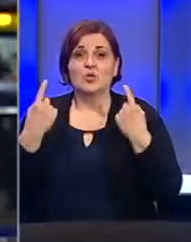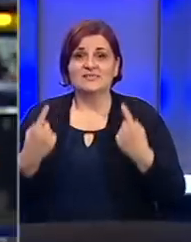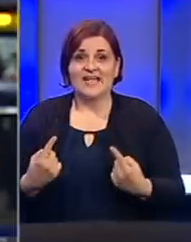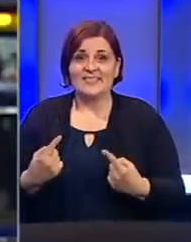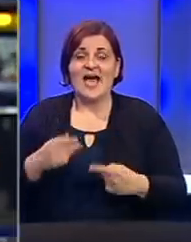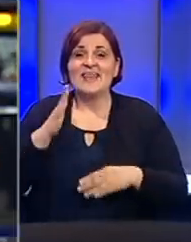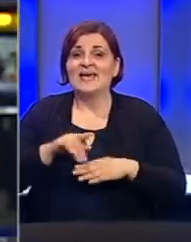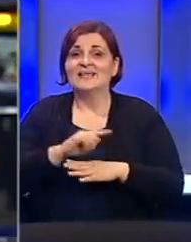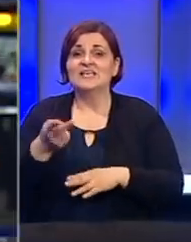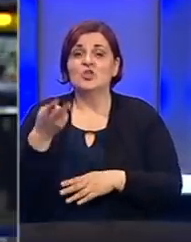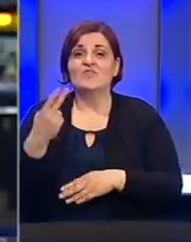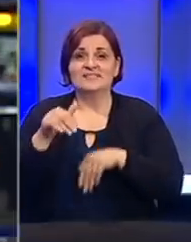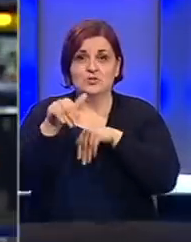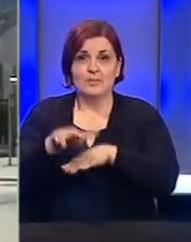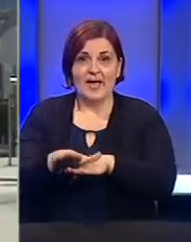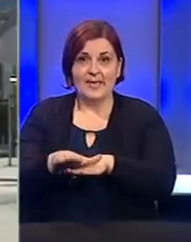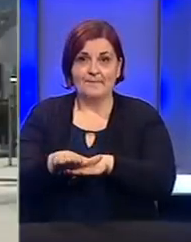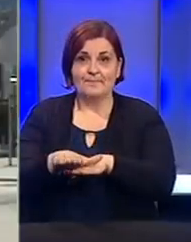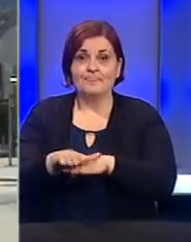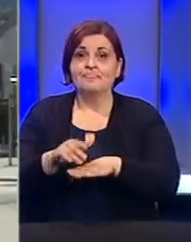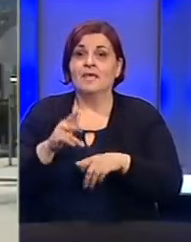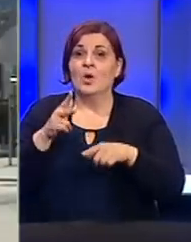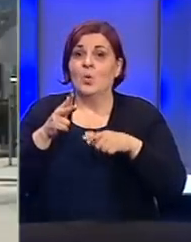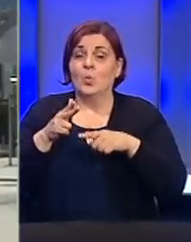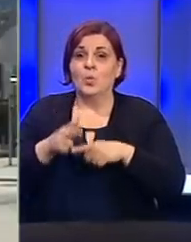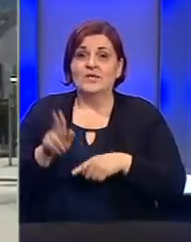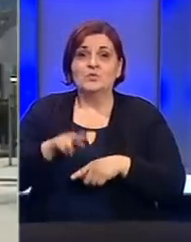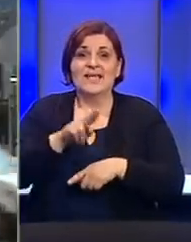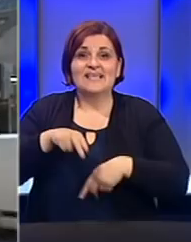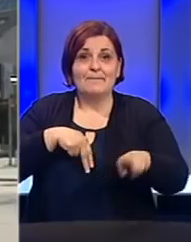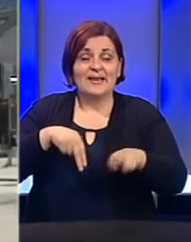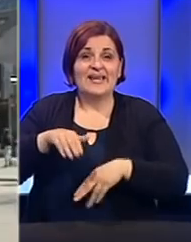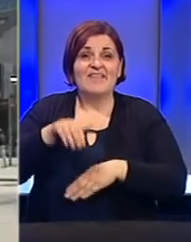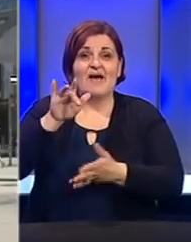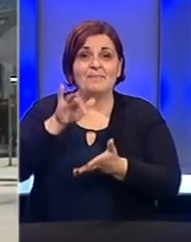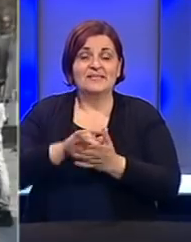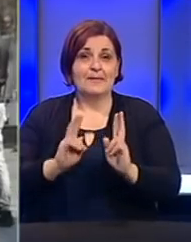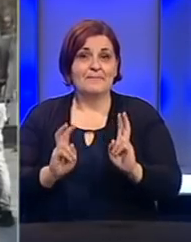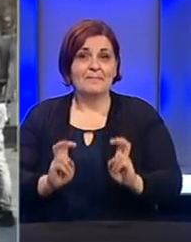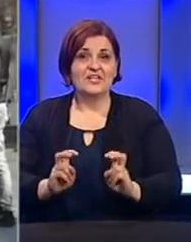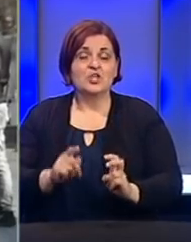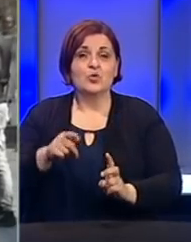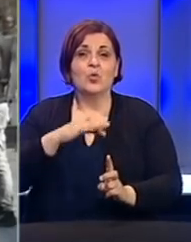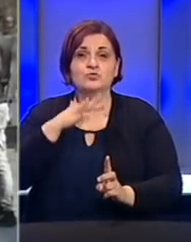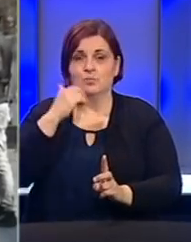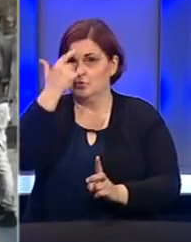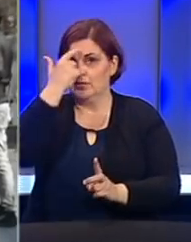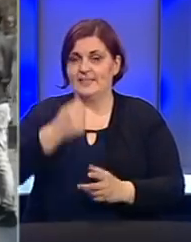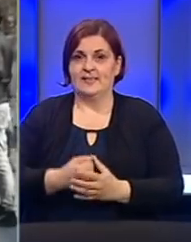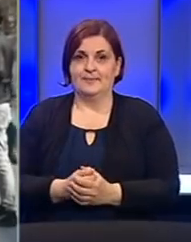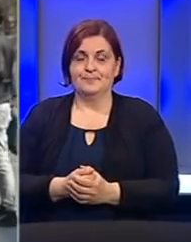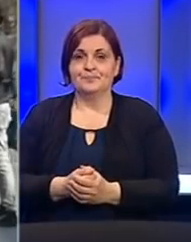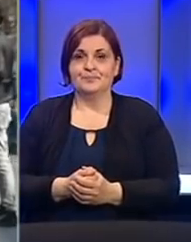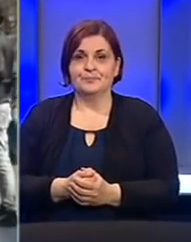vanrednog stanja najkajsnije do 20. svibnja. Ukinuta je zabrana kretanja vani mjesta prebivališta tijekom vikenda.